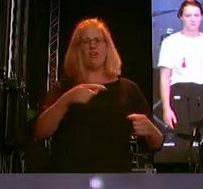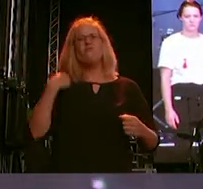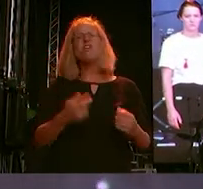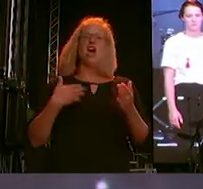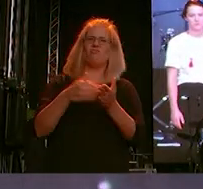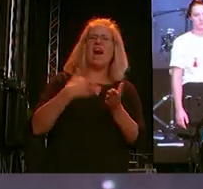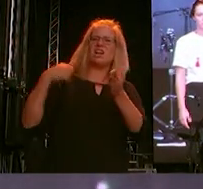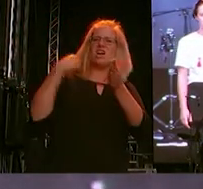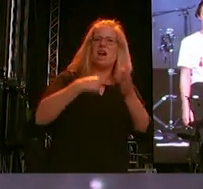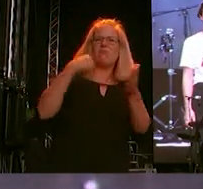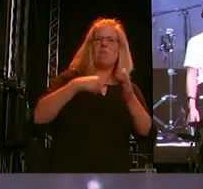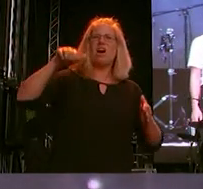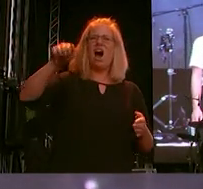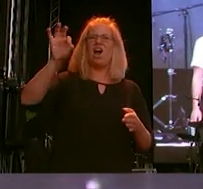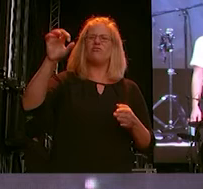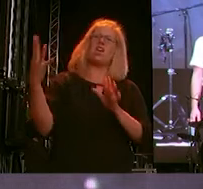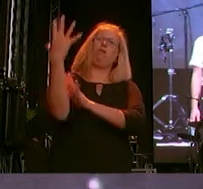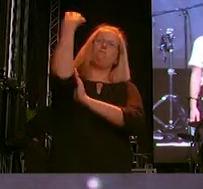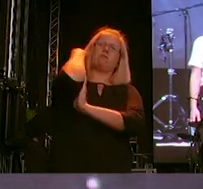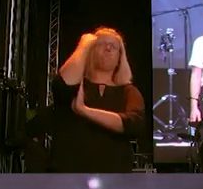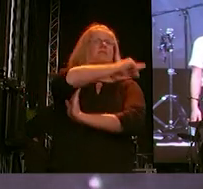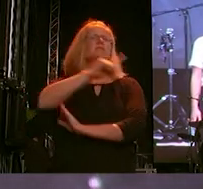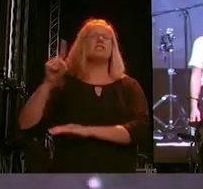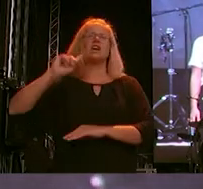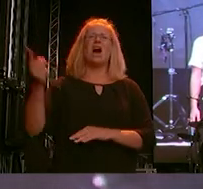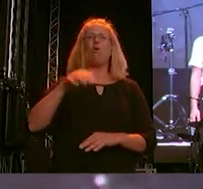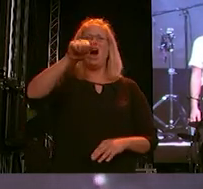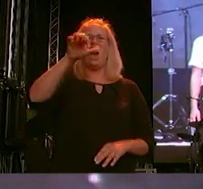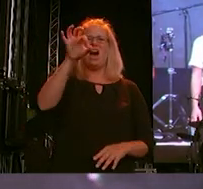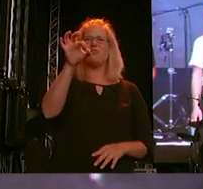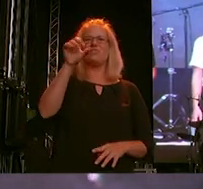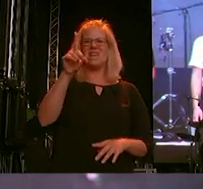nicht vereinnahmen lassen von der AfD und auch nicht von einer AfD nahen CDU.